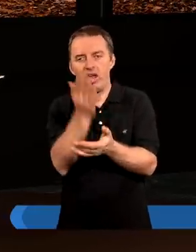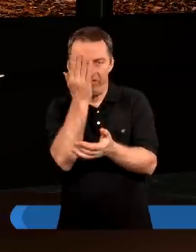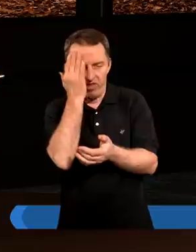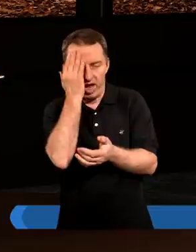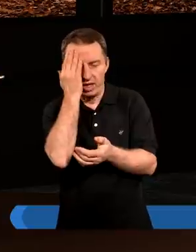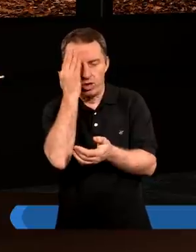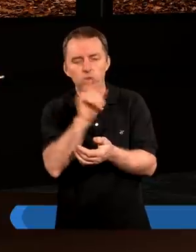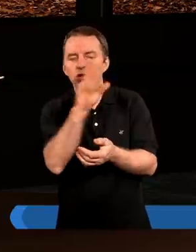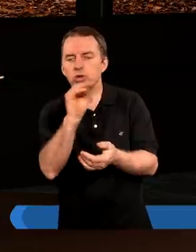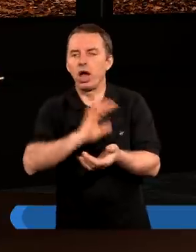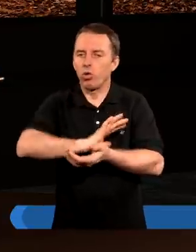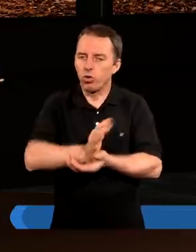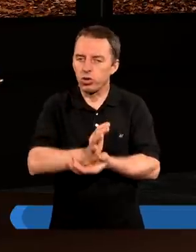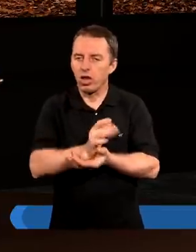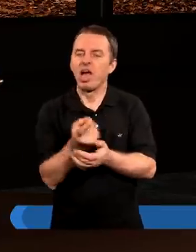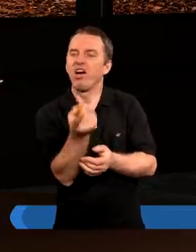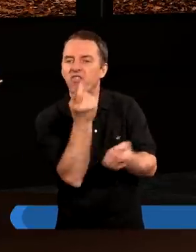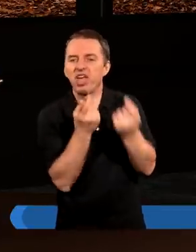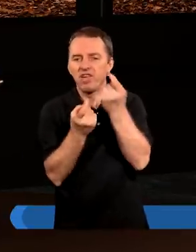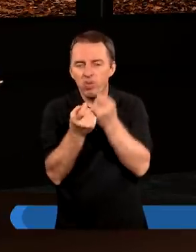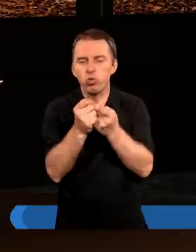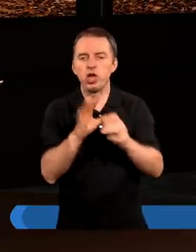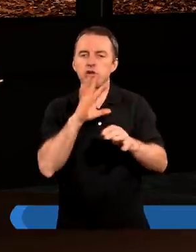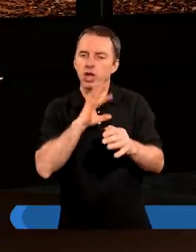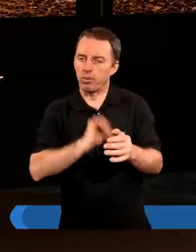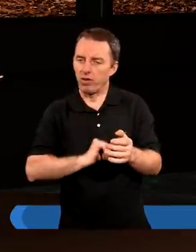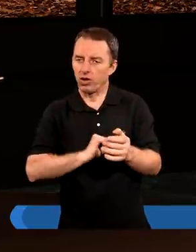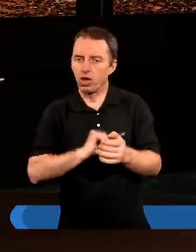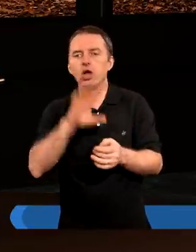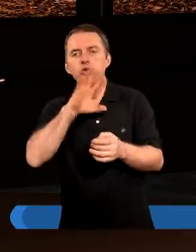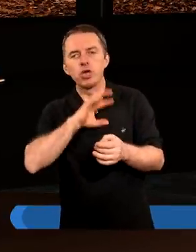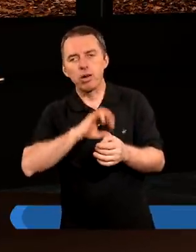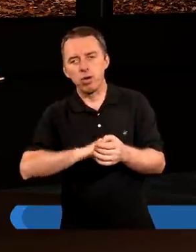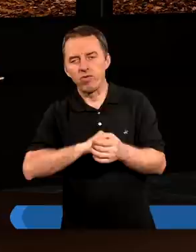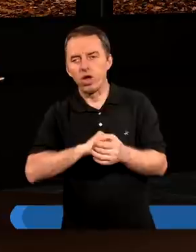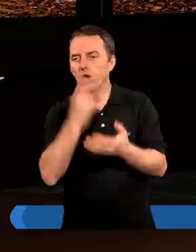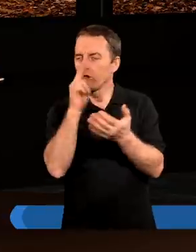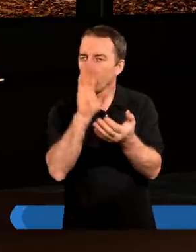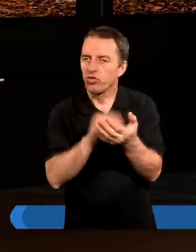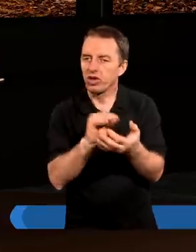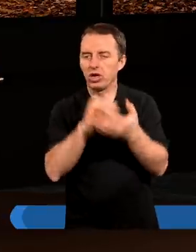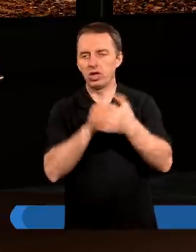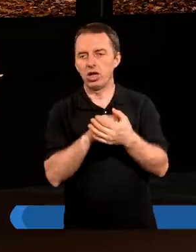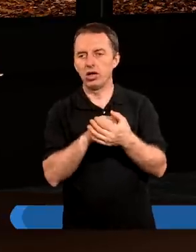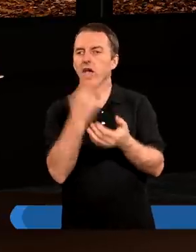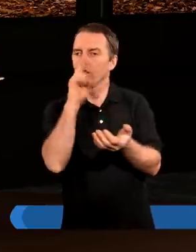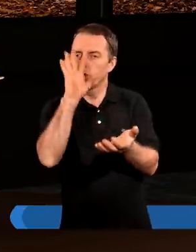wiedząc, że ucisk wywołuje cierpliwość, a cierpliwość doświadczenie.